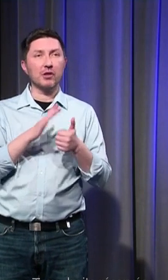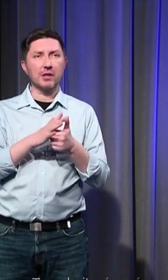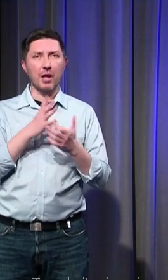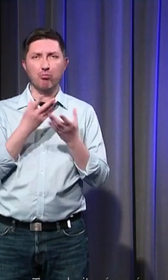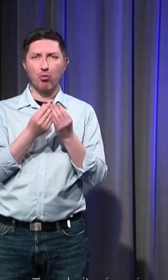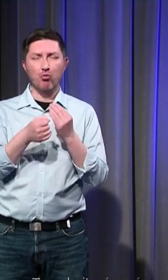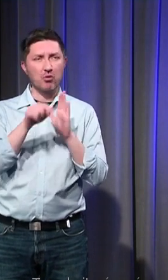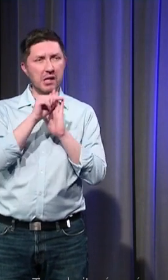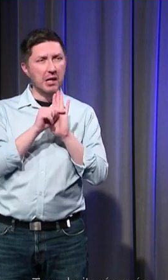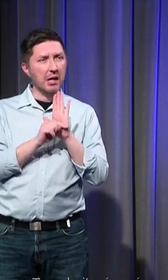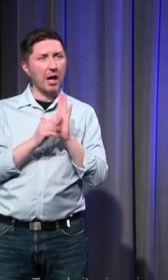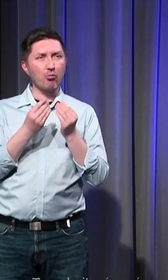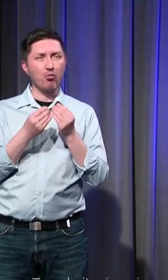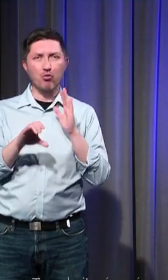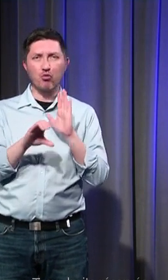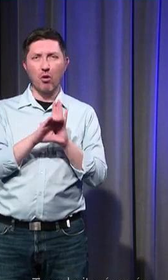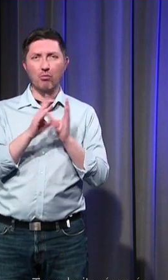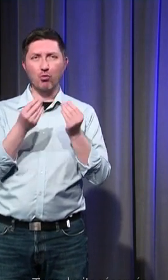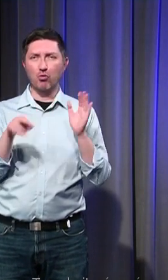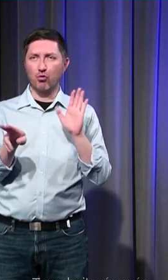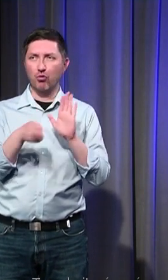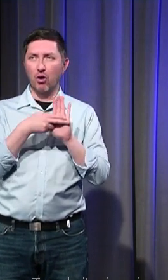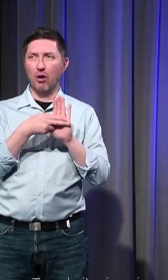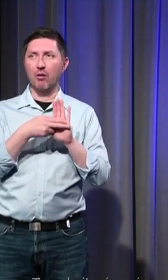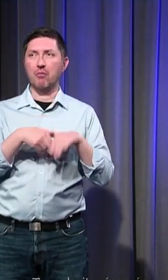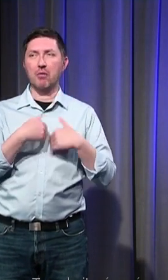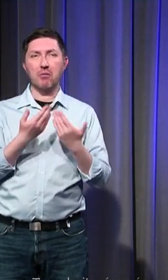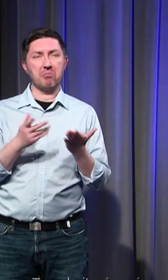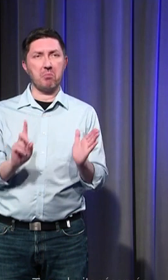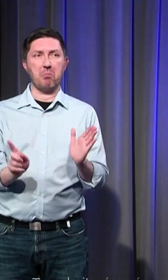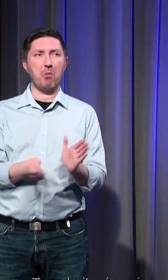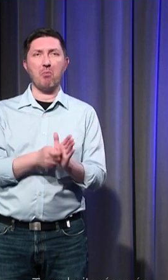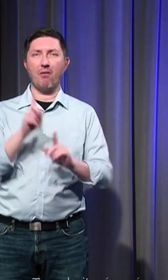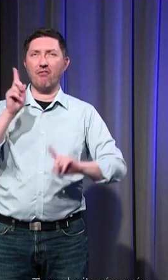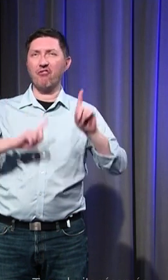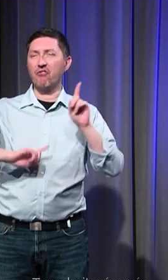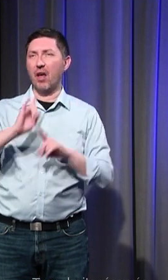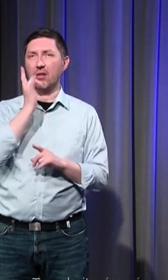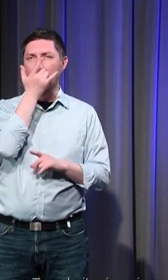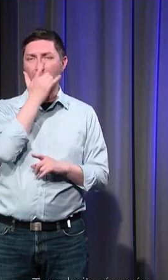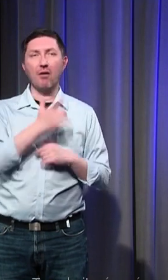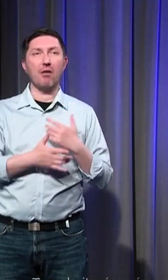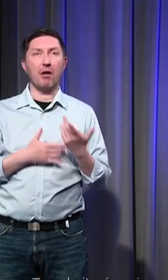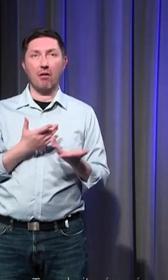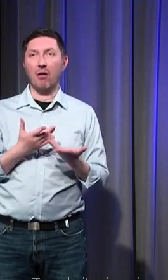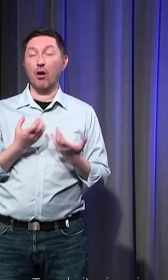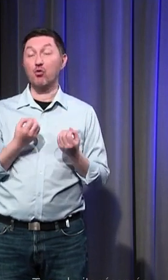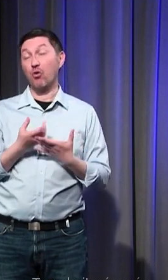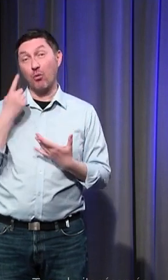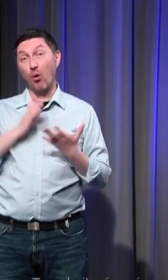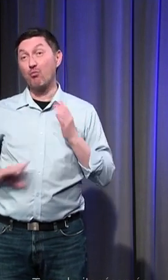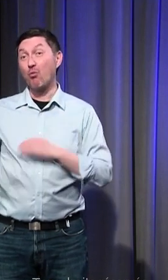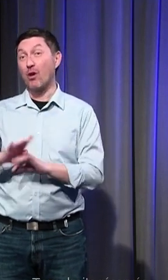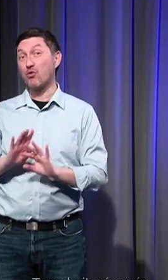codifiée avec toutes ses normes un moment consacré au bas peuple le plus souvent où